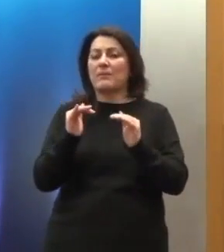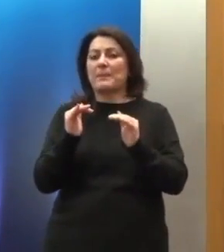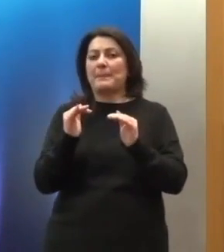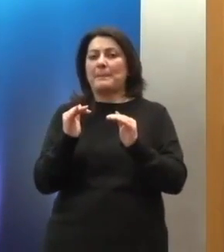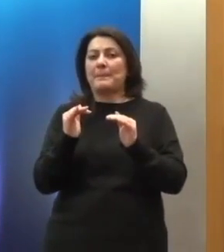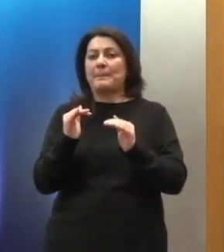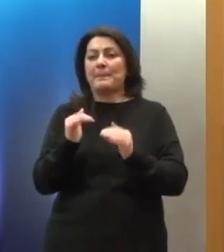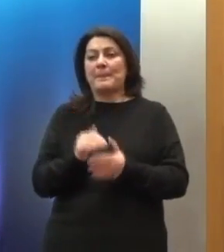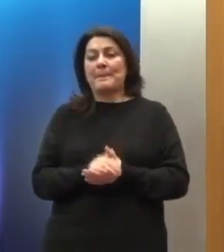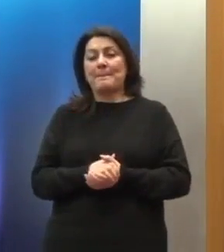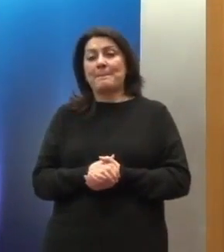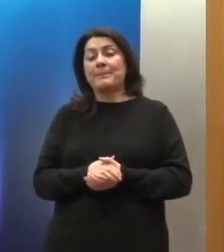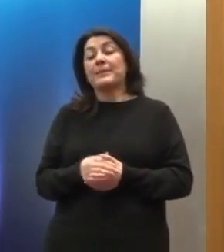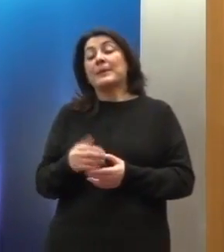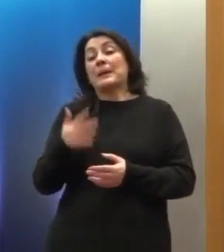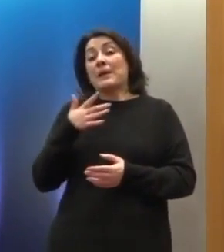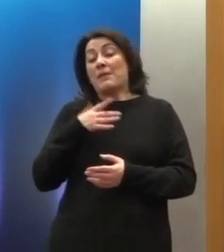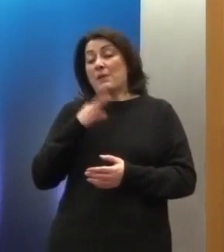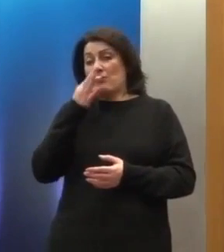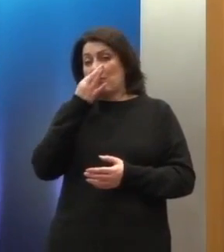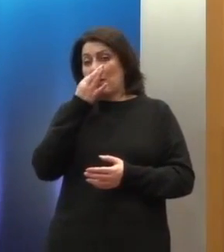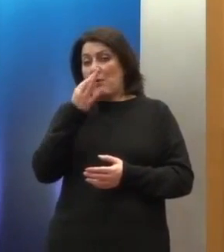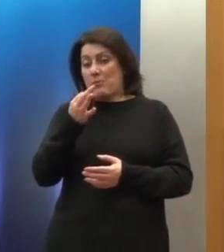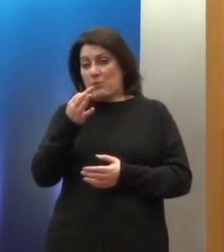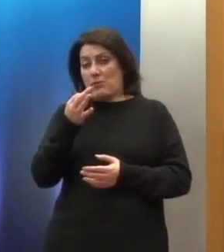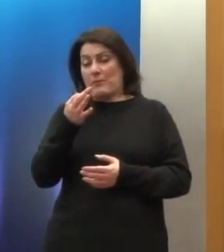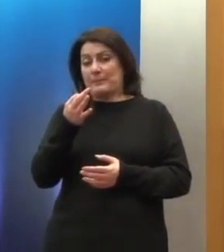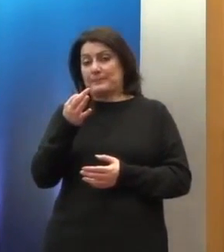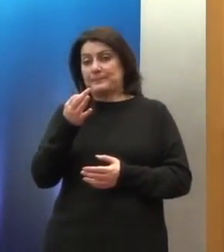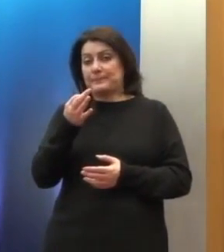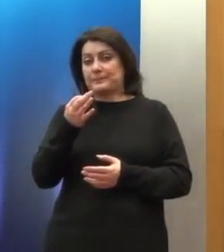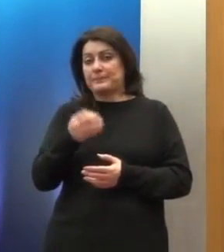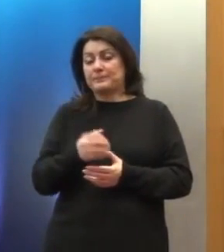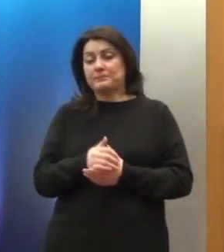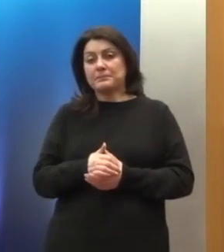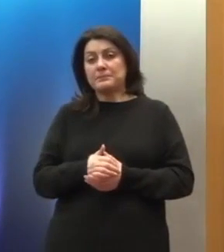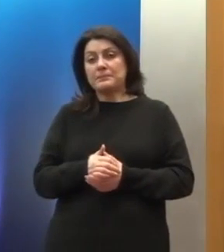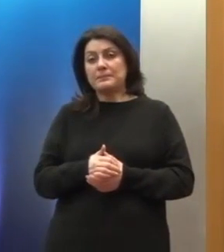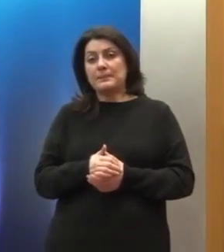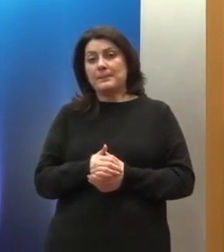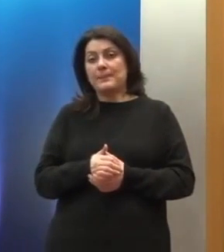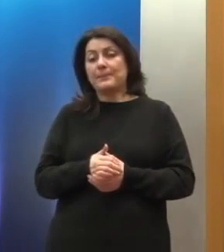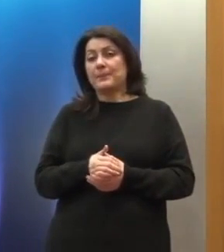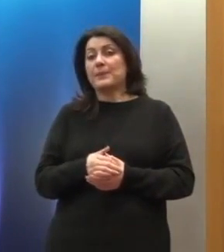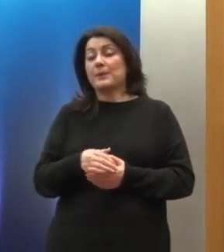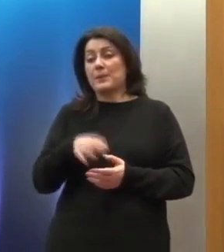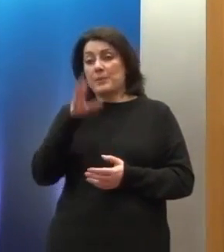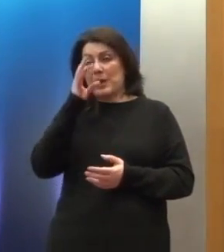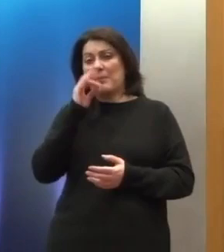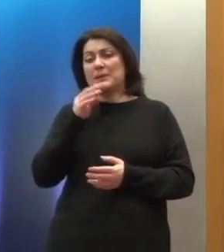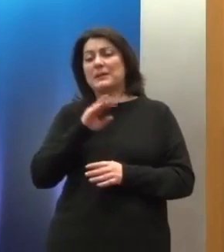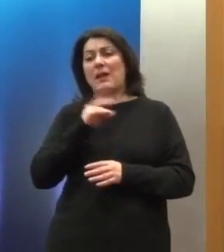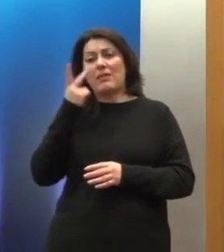Και θα ήθελα να υπογραμμίσω σε αυτή την περίπτωση ότι θα είναι όλο και περισσότερο